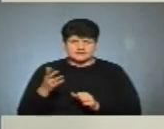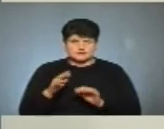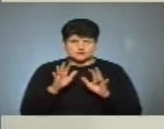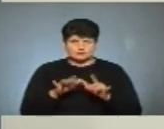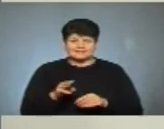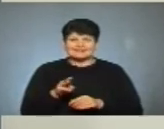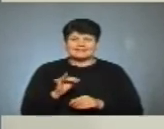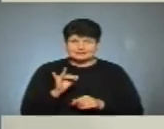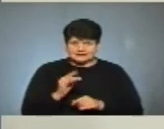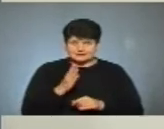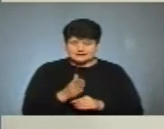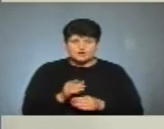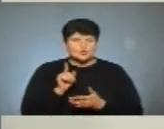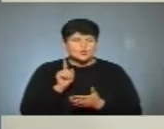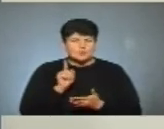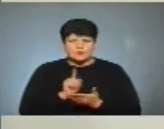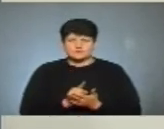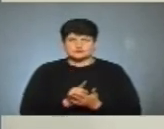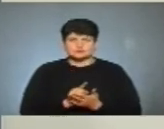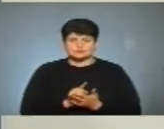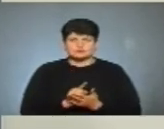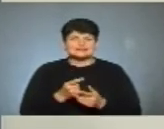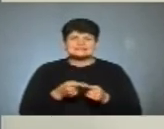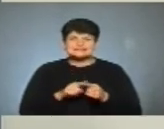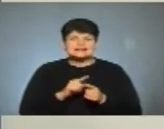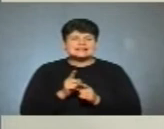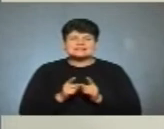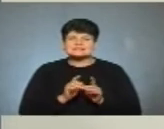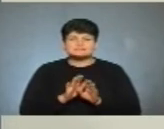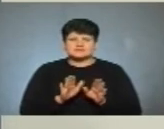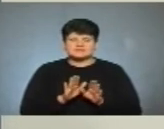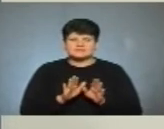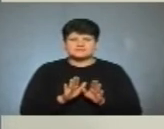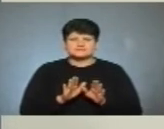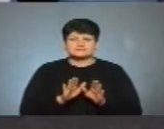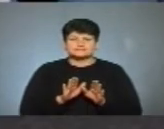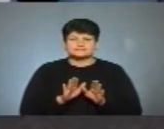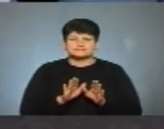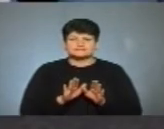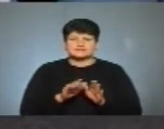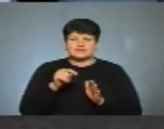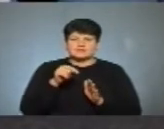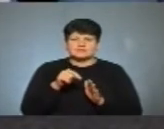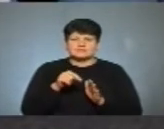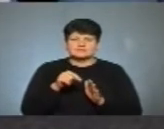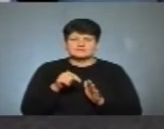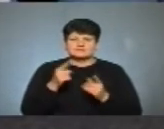'ютером на ти, і обов'язково це незмінне, розумієте, глибознань,